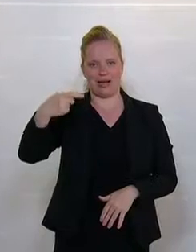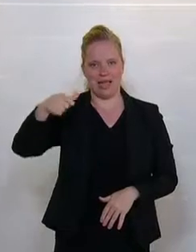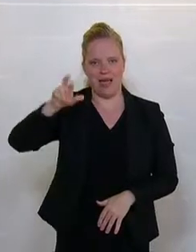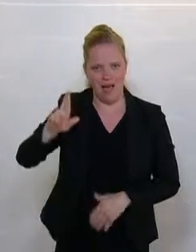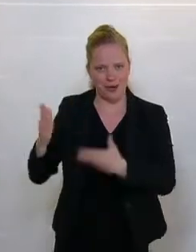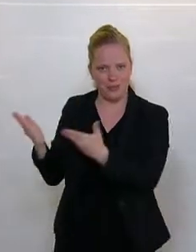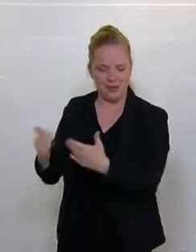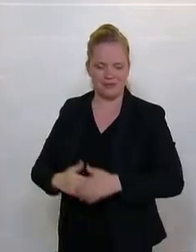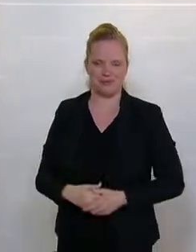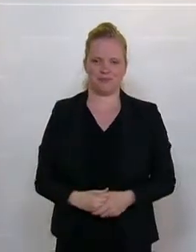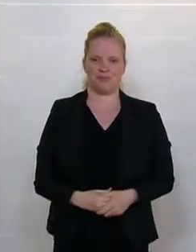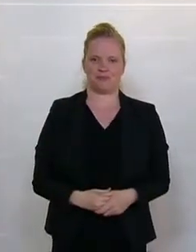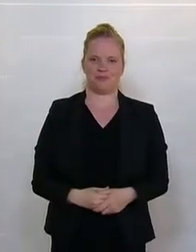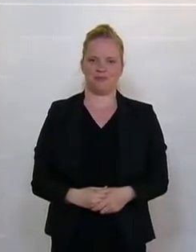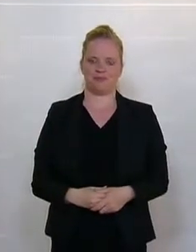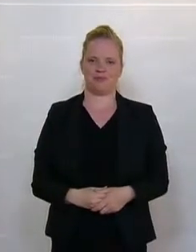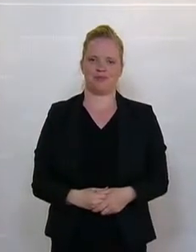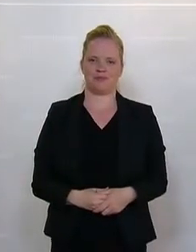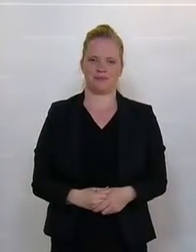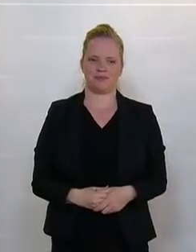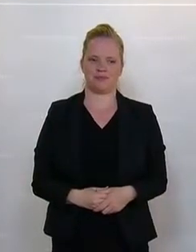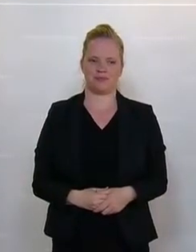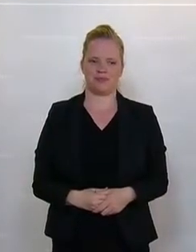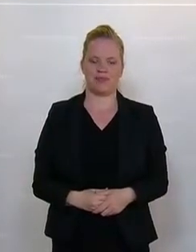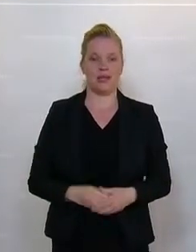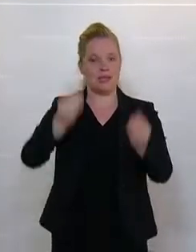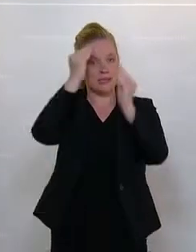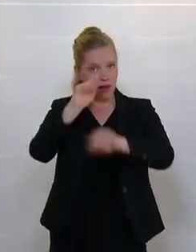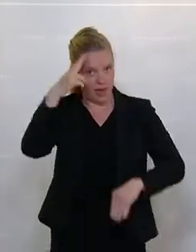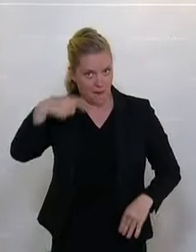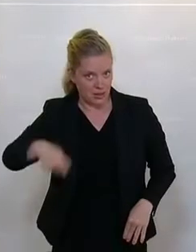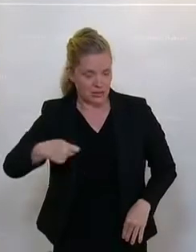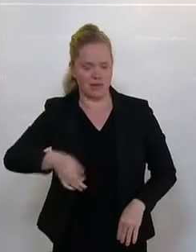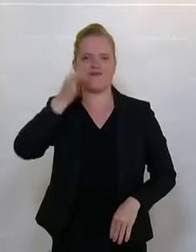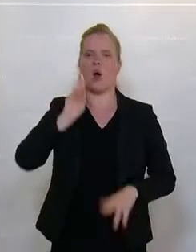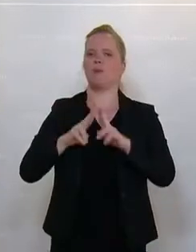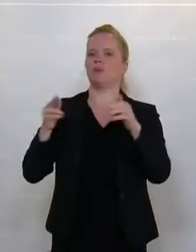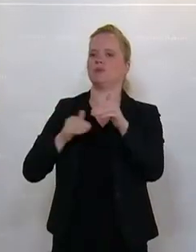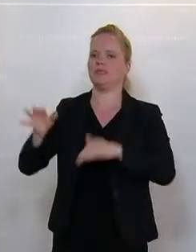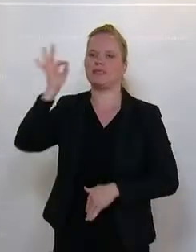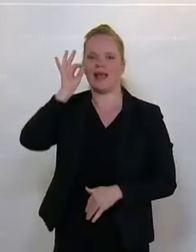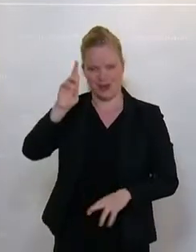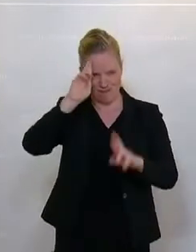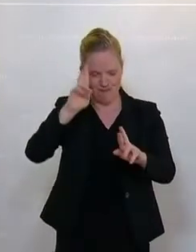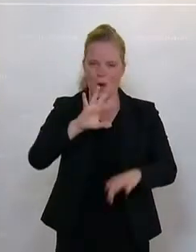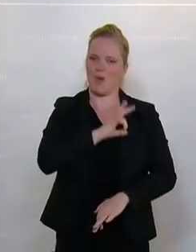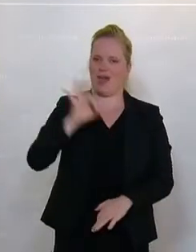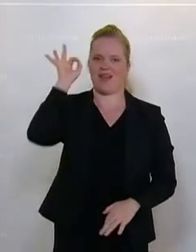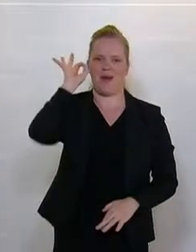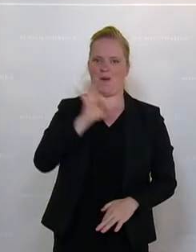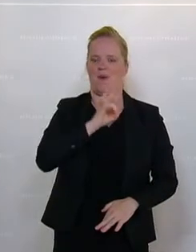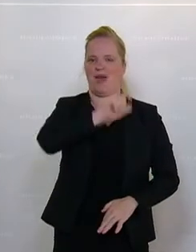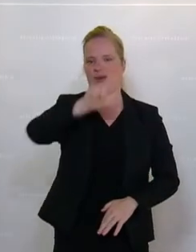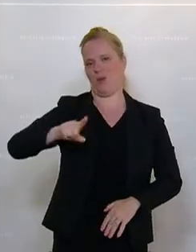Direktionsführer der ÖVP ist am Wort, Andreas Hanger. Sehr geehrter Herr Präsident, sehr geehrte Frau Bundesministerin, werte Kolleginnen und Kollegen Hohes Haus,